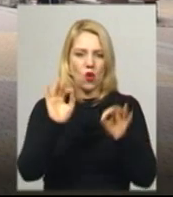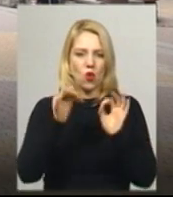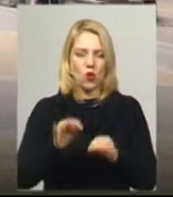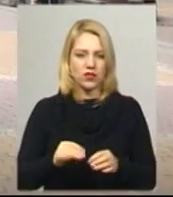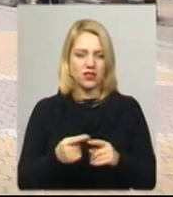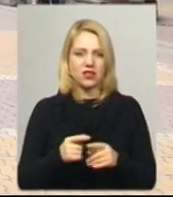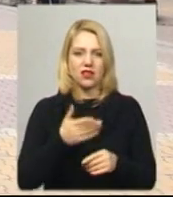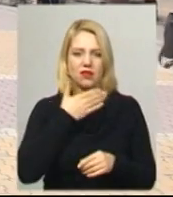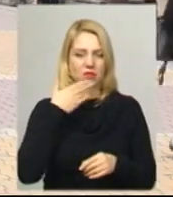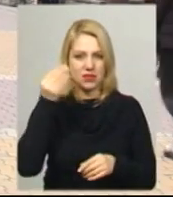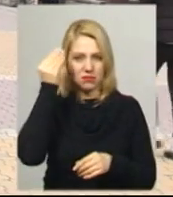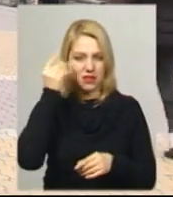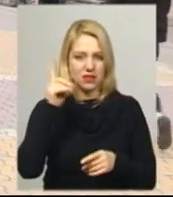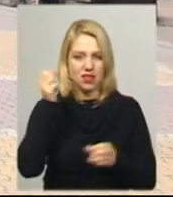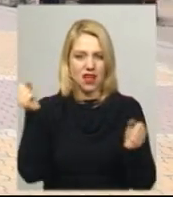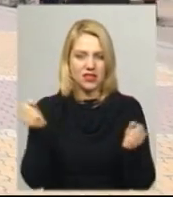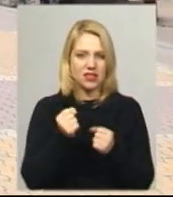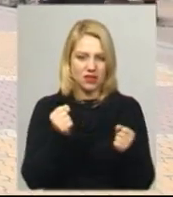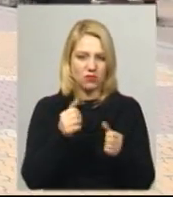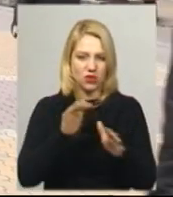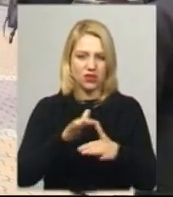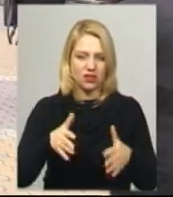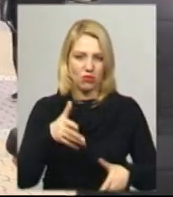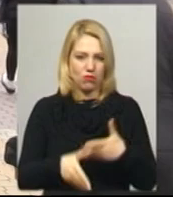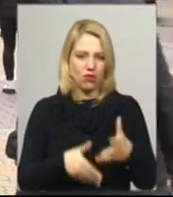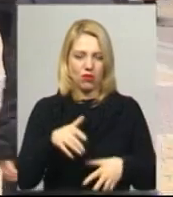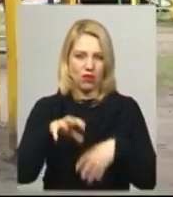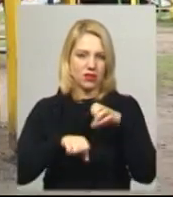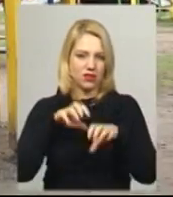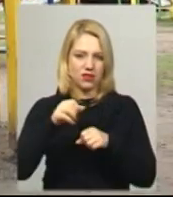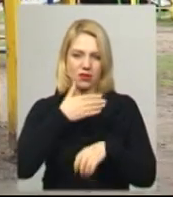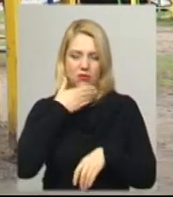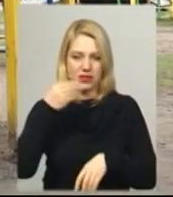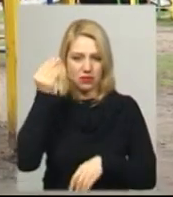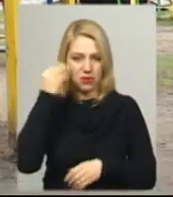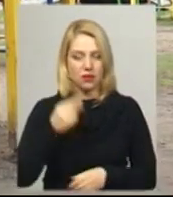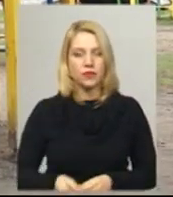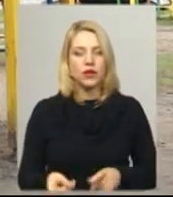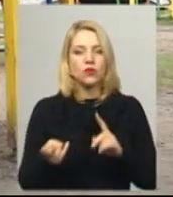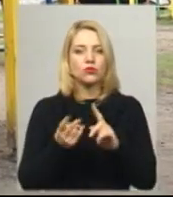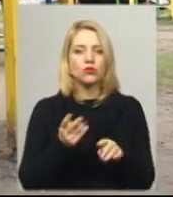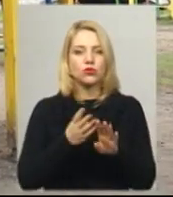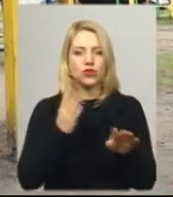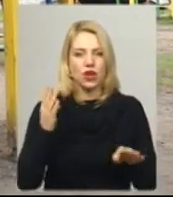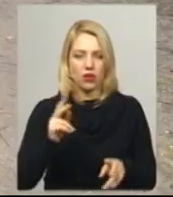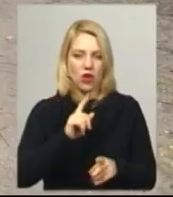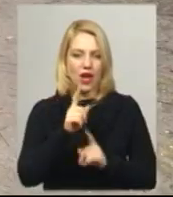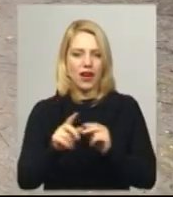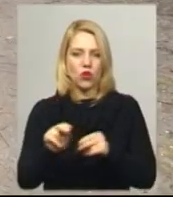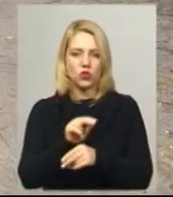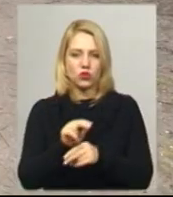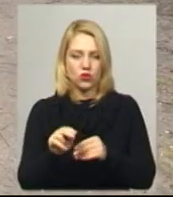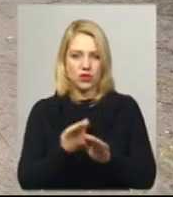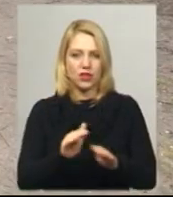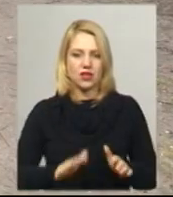встановляти її на зиму, щоб діти в болоті по ньому лазали, не було сенсу. Про другу чергу реконструкції дитячого майданчика, яка